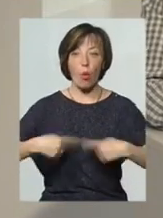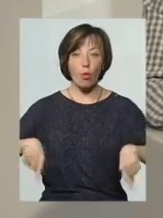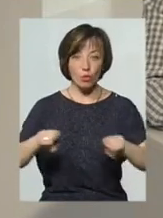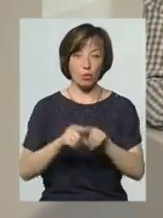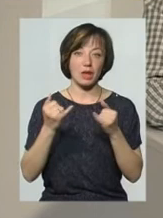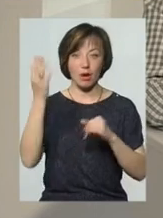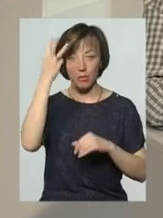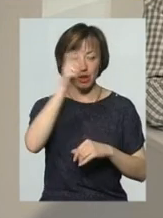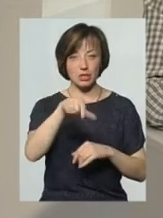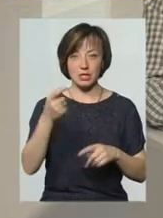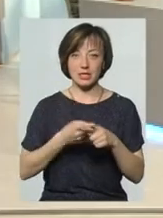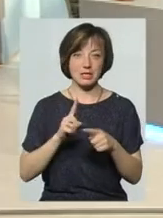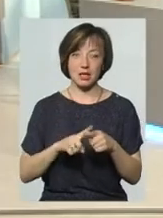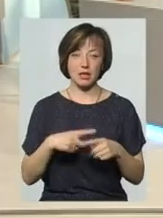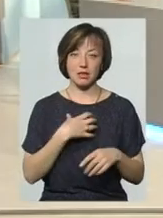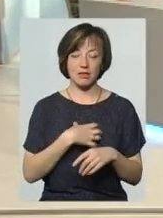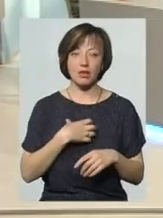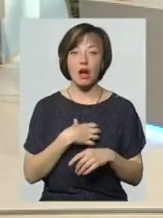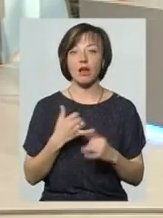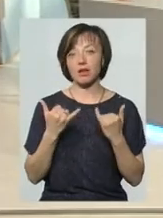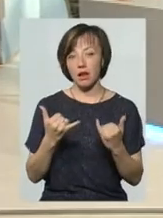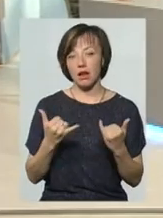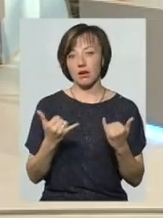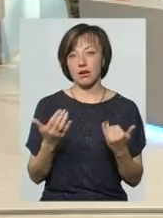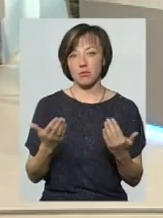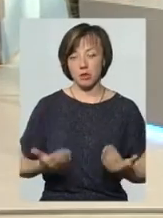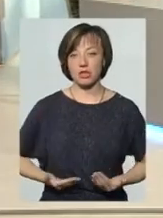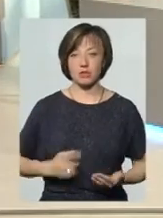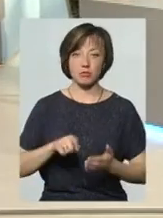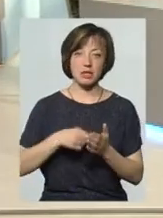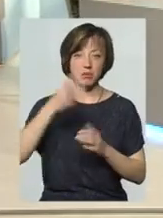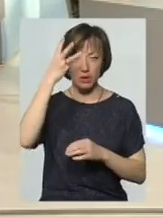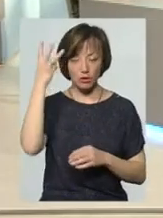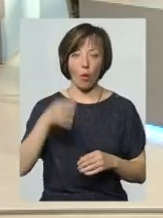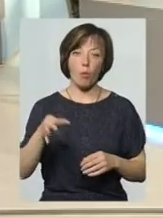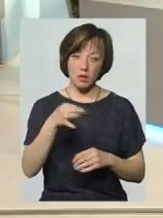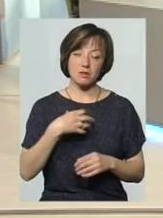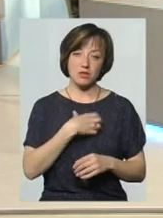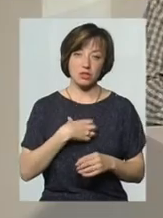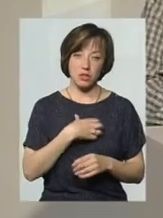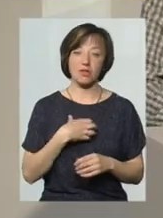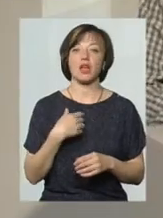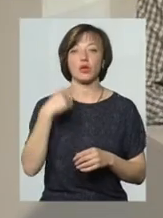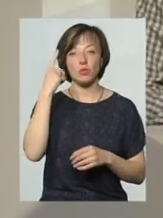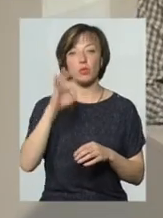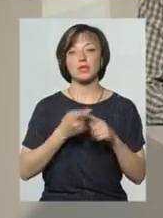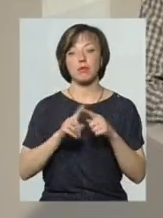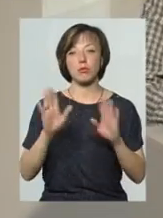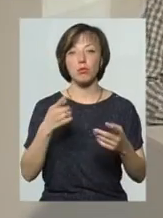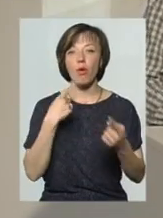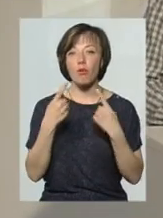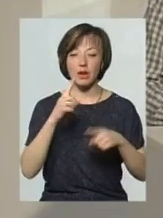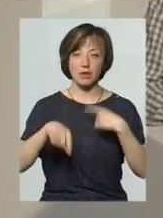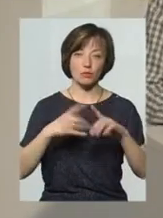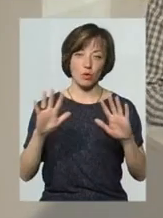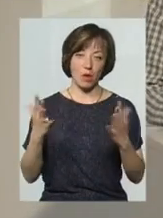Для хмельничани, я думаю, це не настільки суттєво, для мешканців саме Хмельницького, для мешканців області звичайно суттєво, але, я думаю, і про це ми поговоримо якось